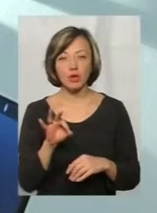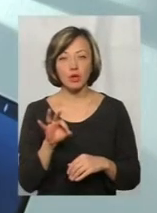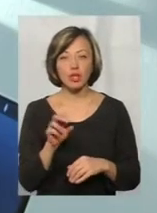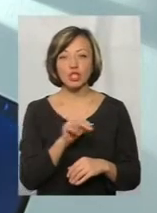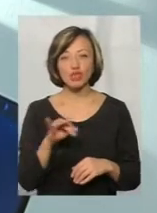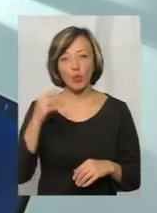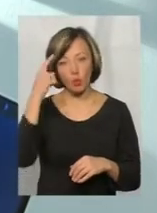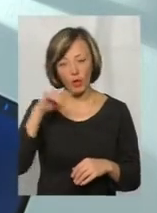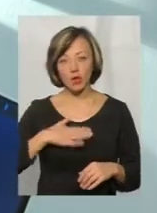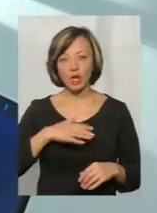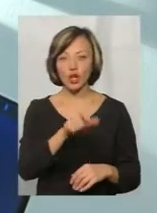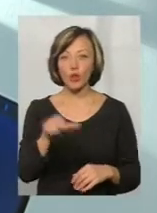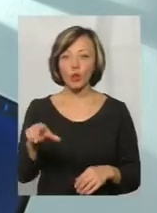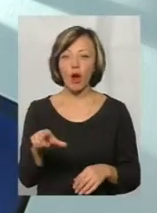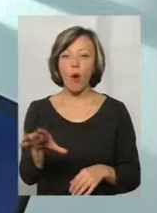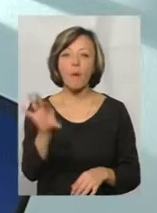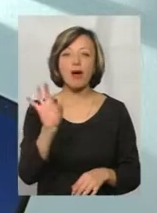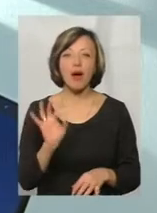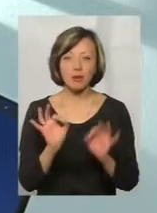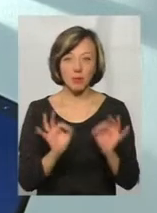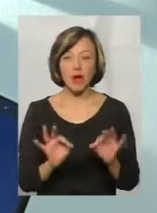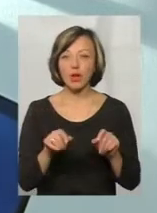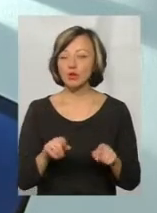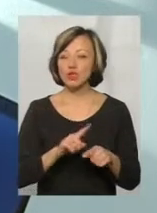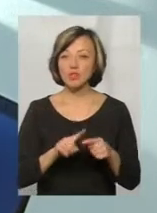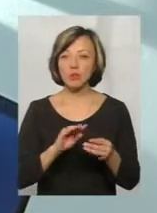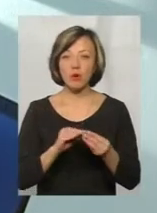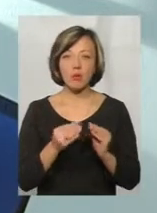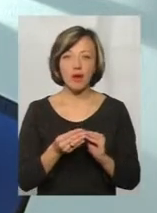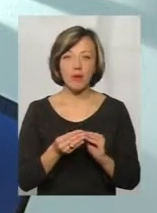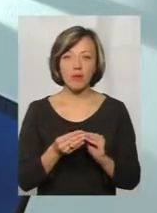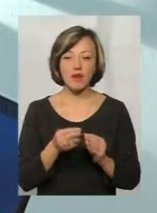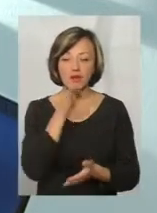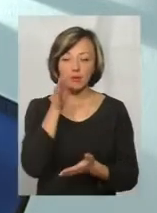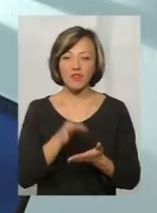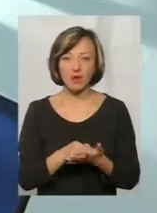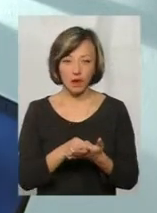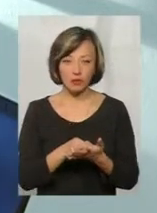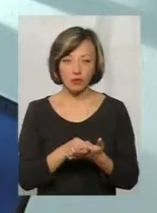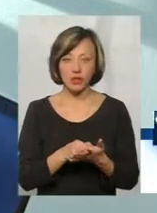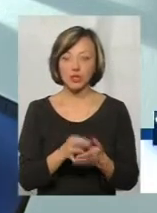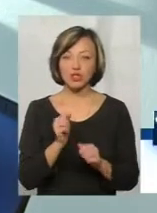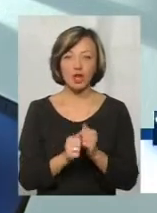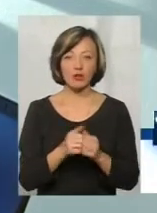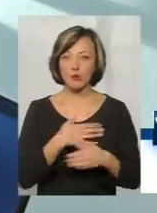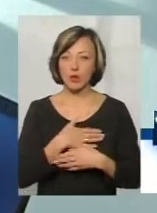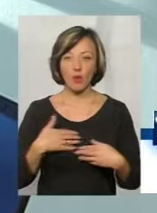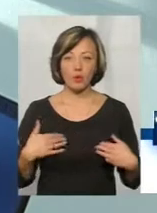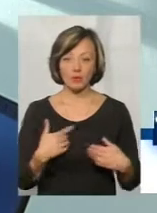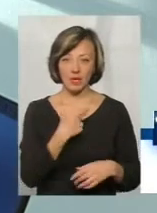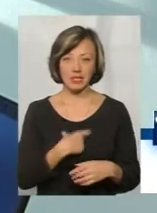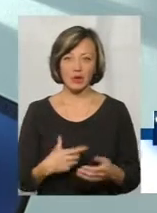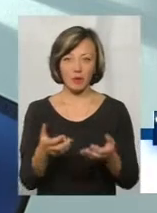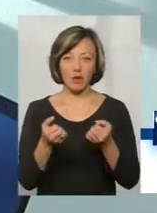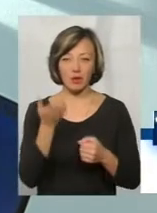чи вміють наші виборці обирати, мені здається, що тут швидше проблема в відповідальності, яку ми дуже часто не хочемо на себе брати,